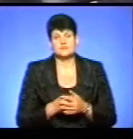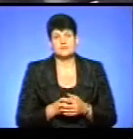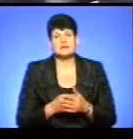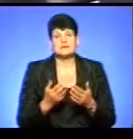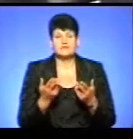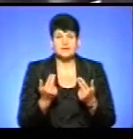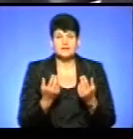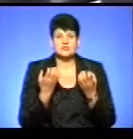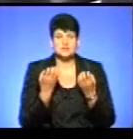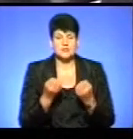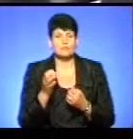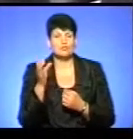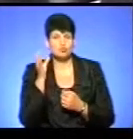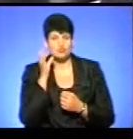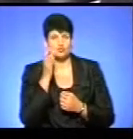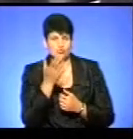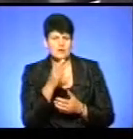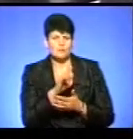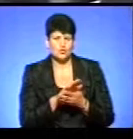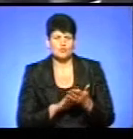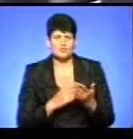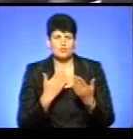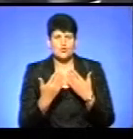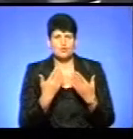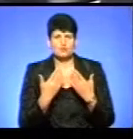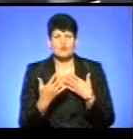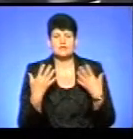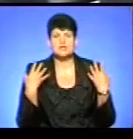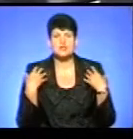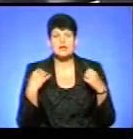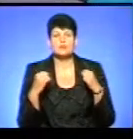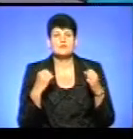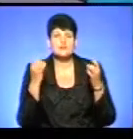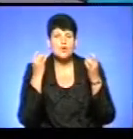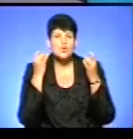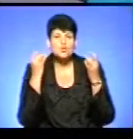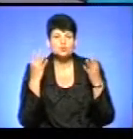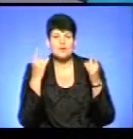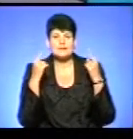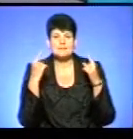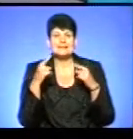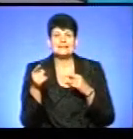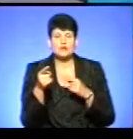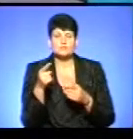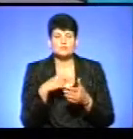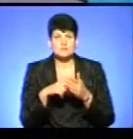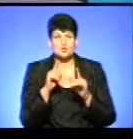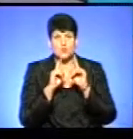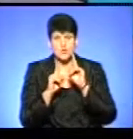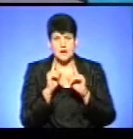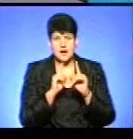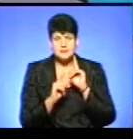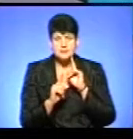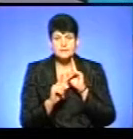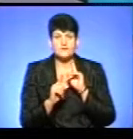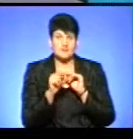Давайте ще послухаємо, зараз продовжимо з вами. Начальника управління культури і мистецтв Тернопільської міської ради, він, як би,